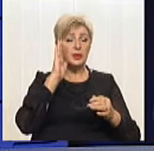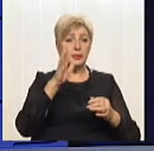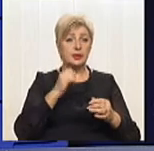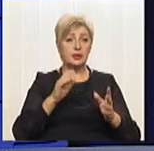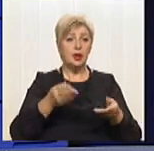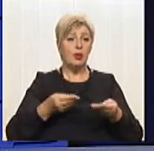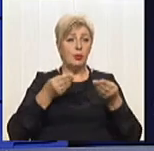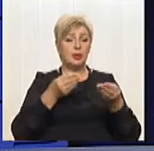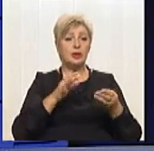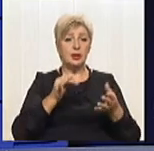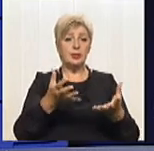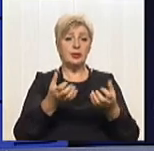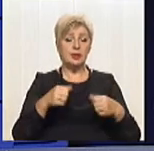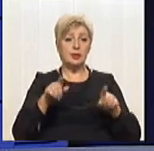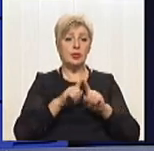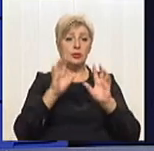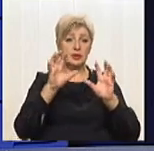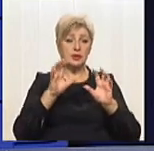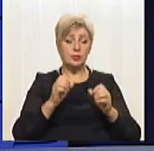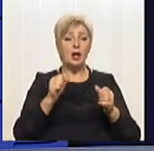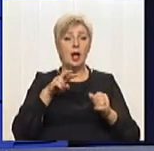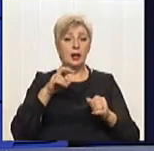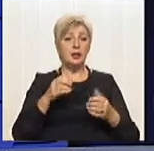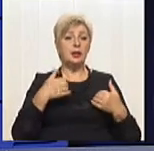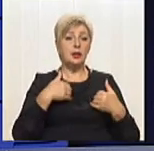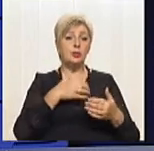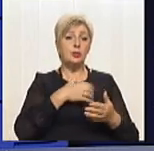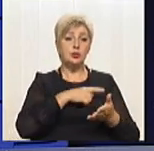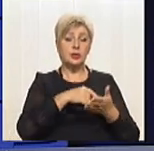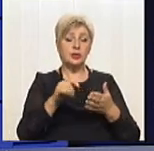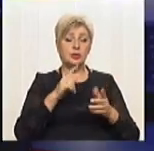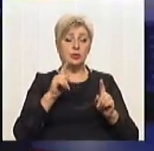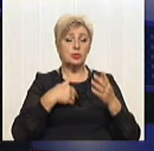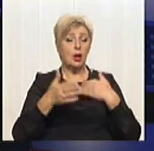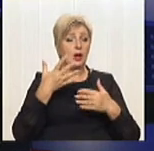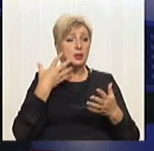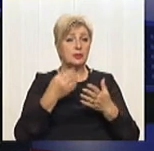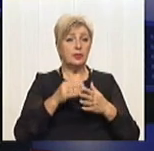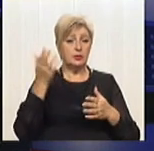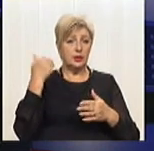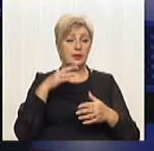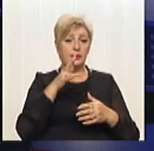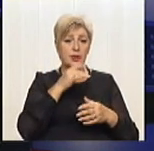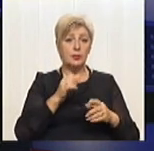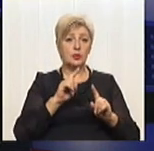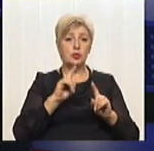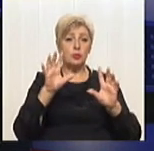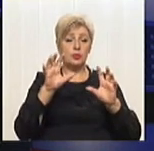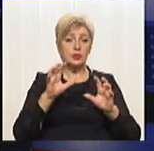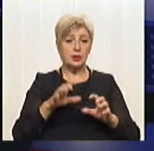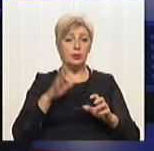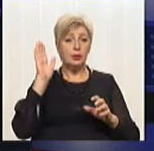і прийняття такого закону. Але я хочу підкислити, що свого часу в нас був закон про питну воду та